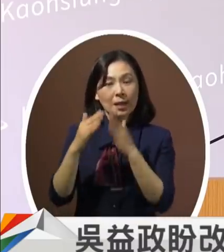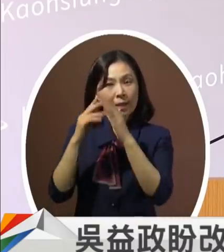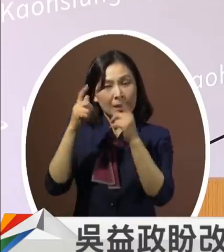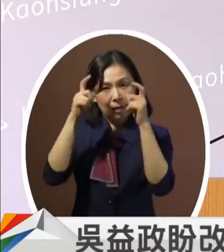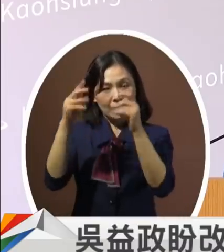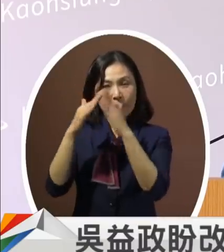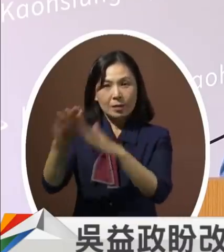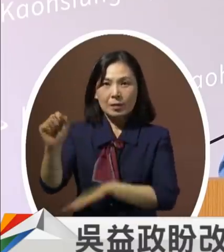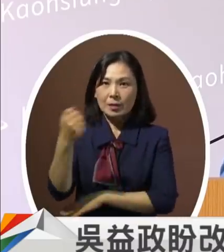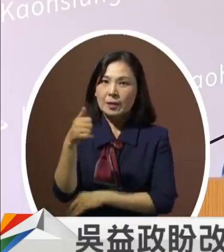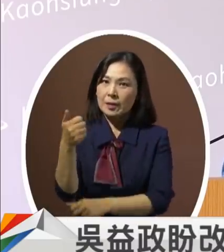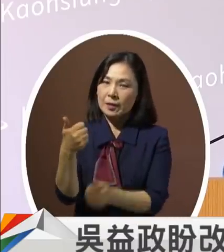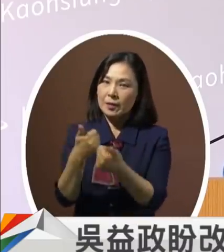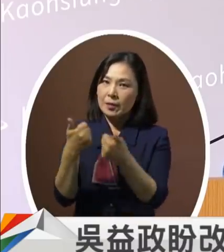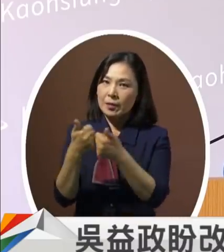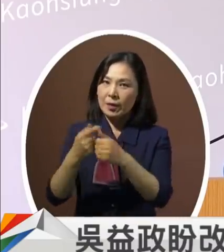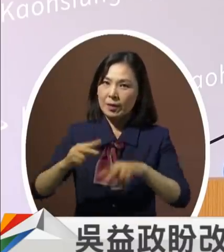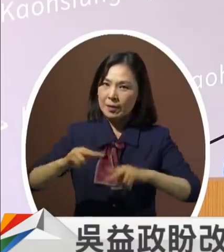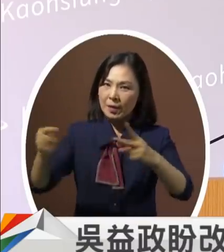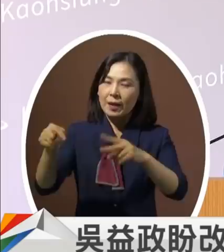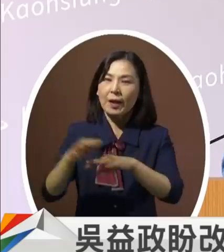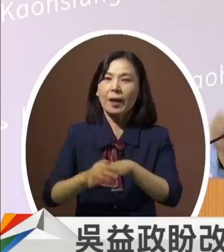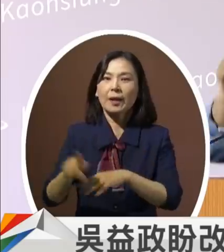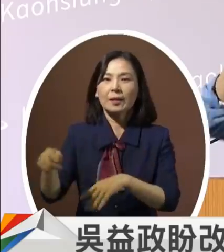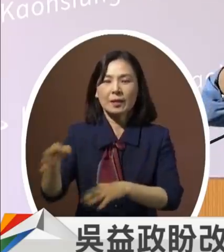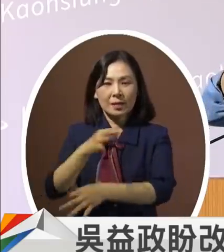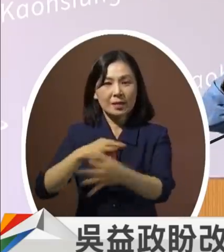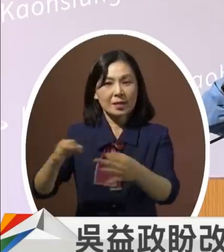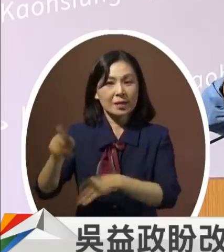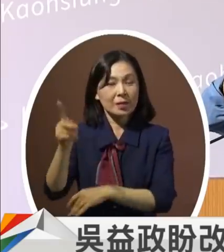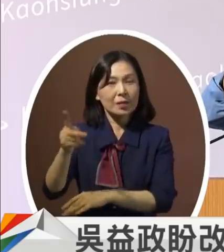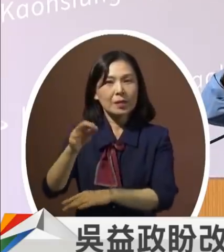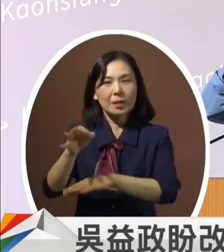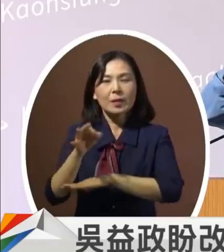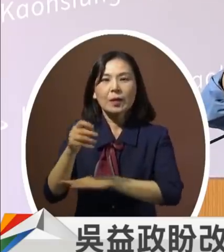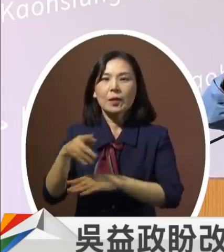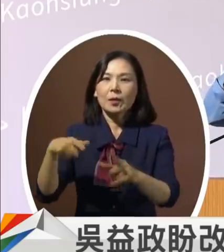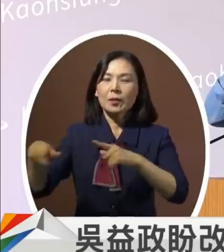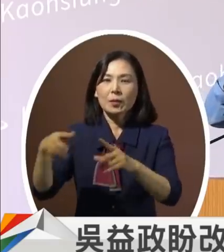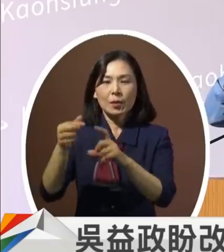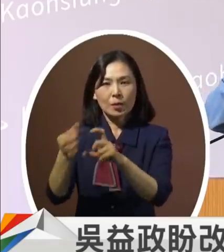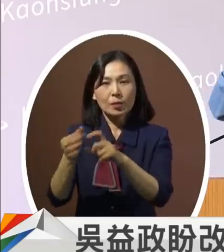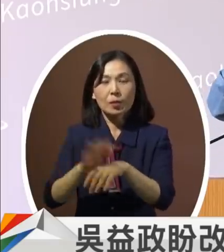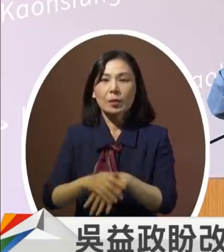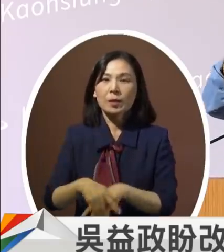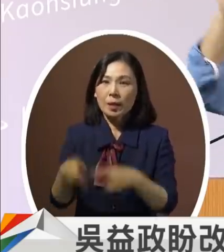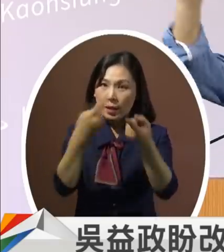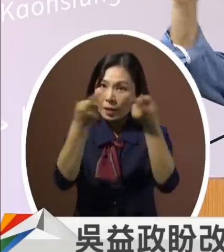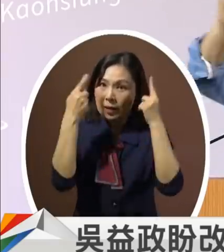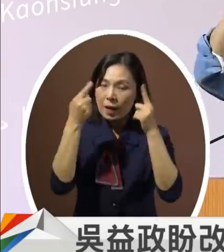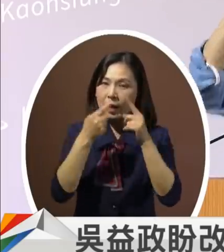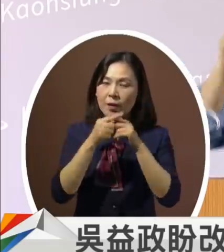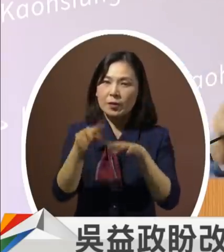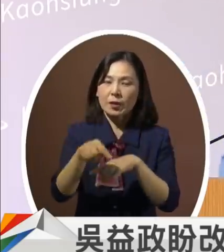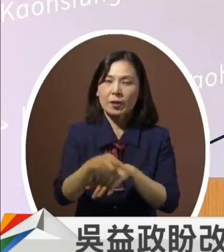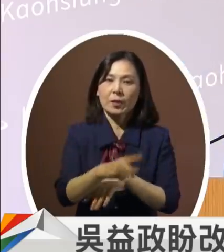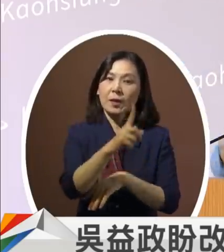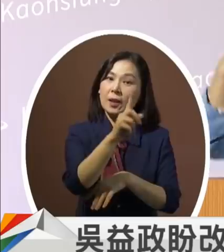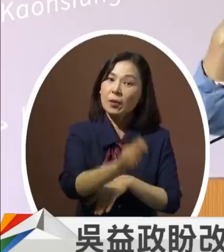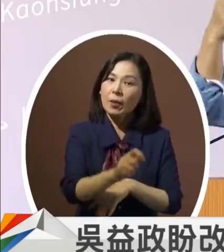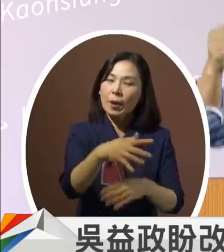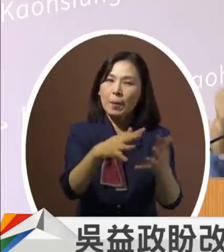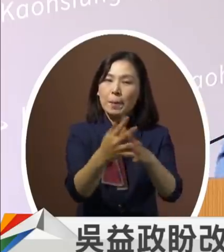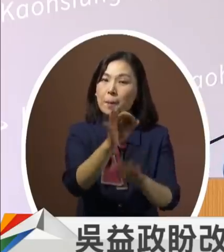国际金融科学园区因为你看爱沙尼亚他们本来大学生只有1万块美金10年内可以变成4万块